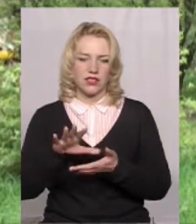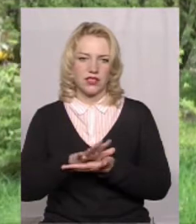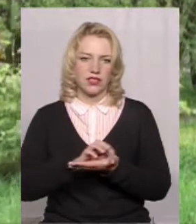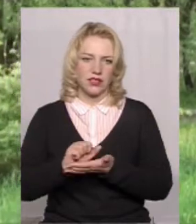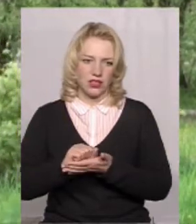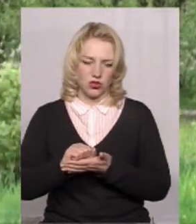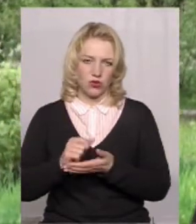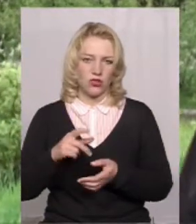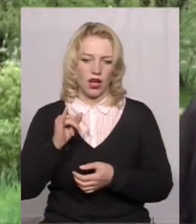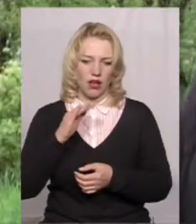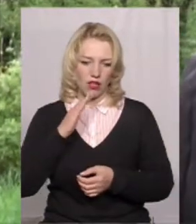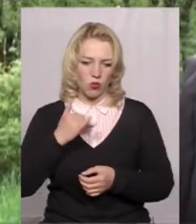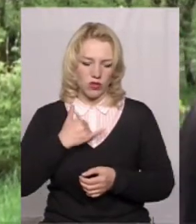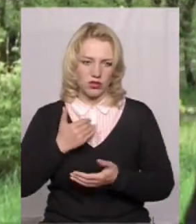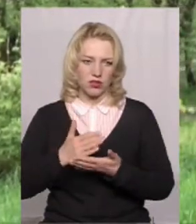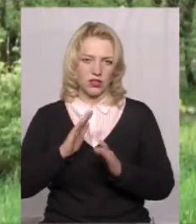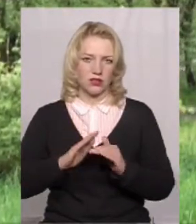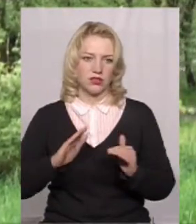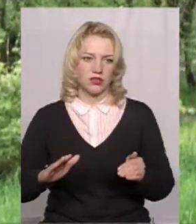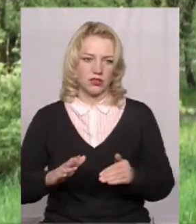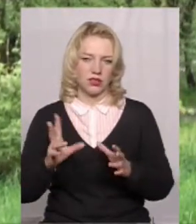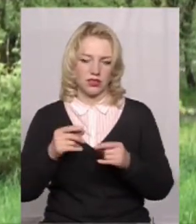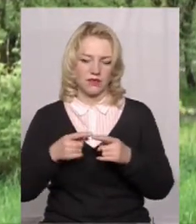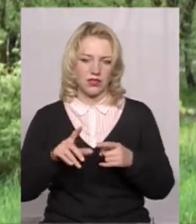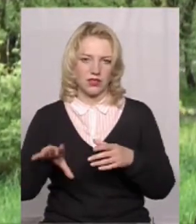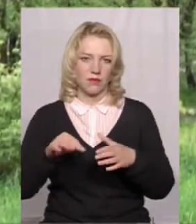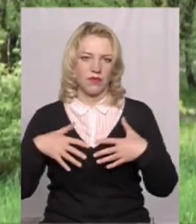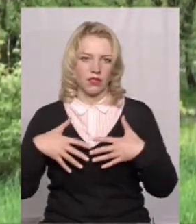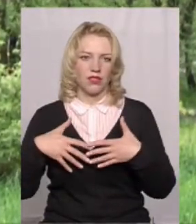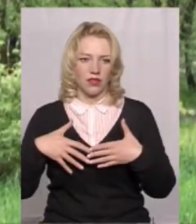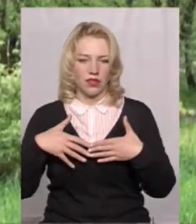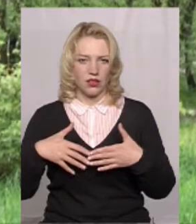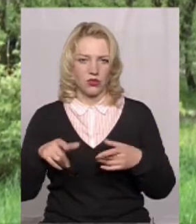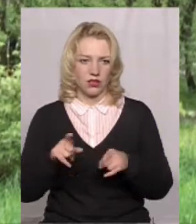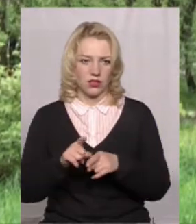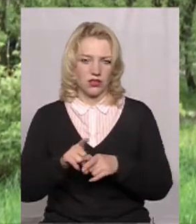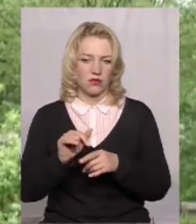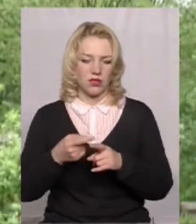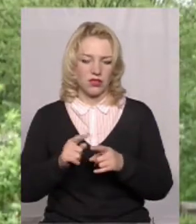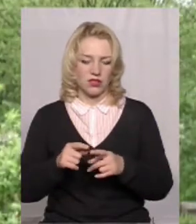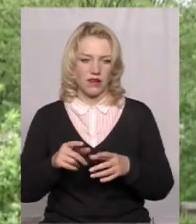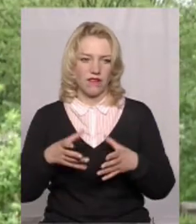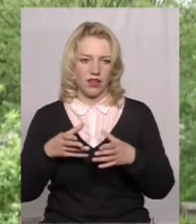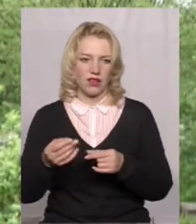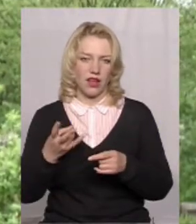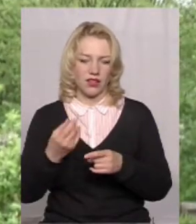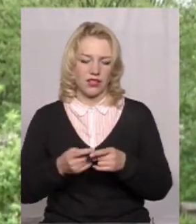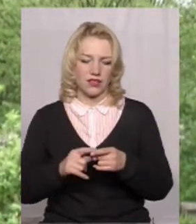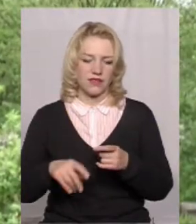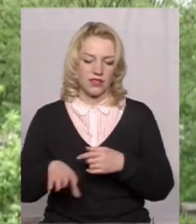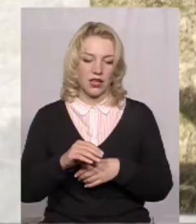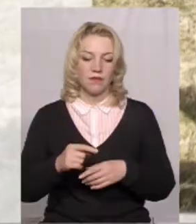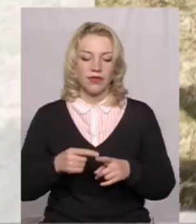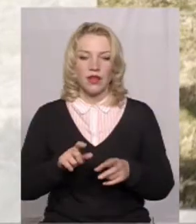А в наші ж є діти, які це всім дихають, так само воно вліяє на це все. Мисливець каже, падіж